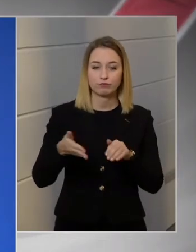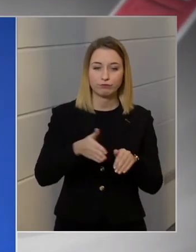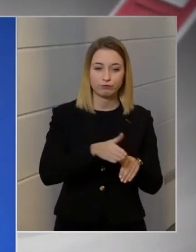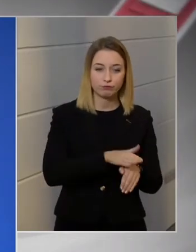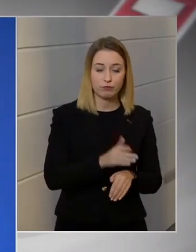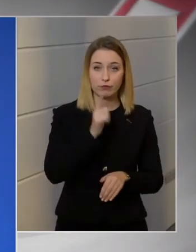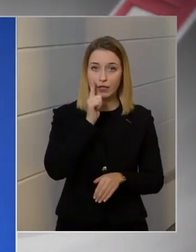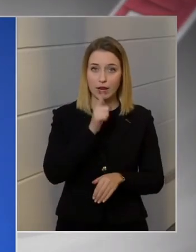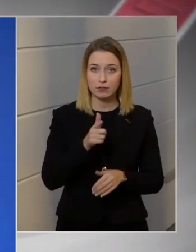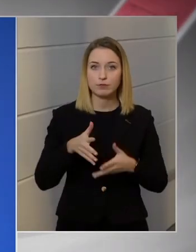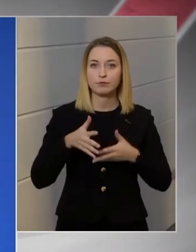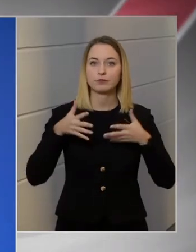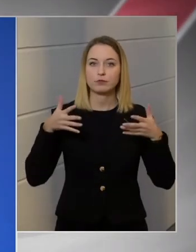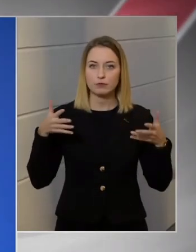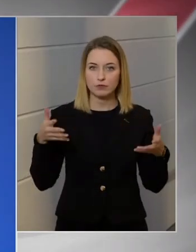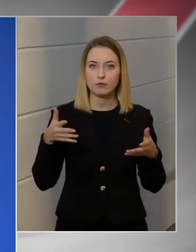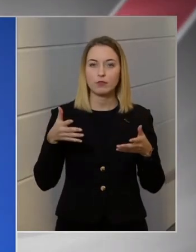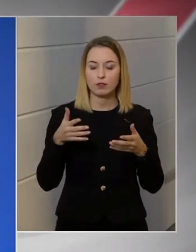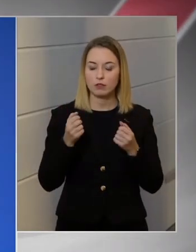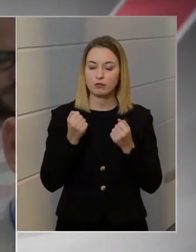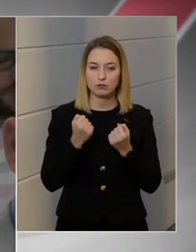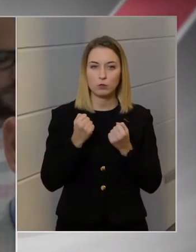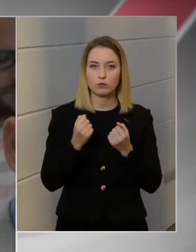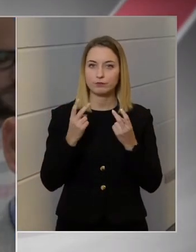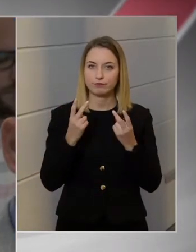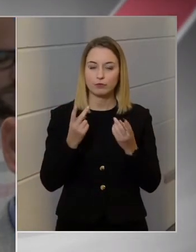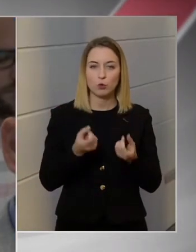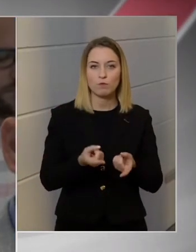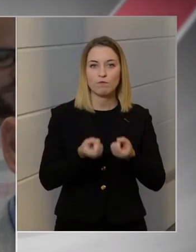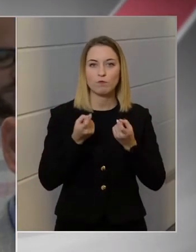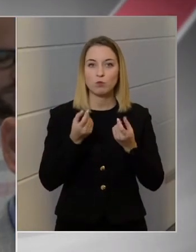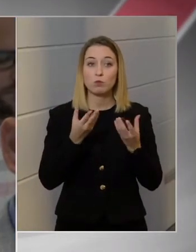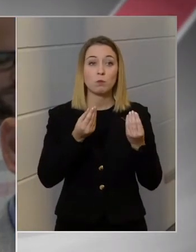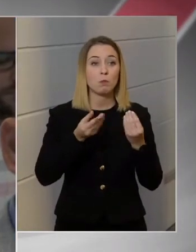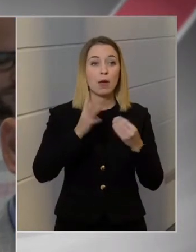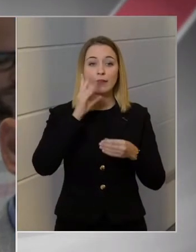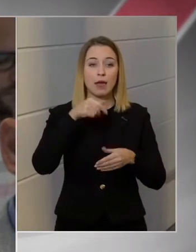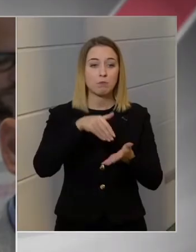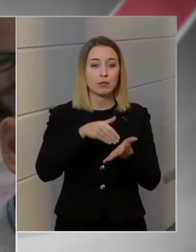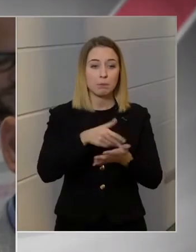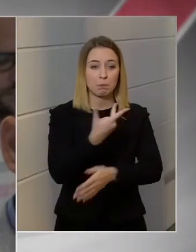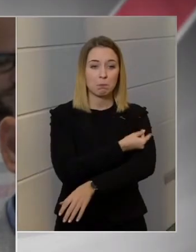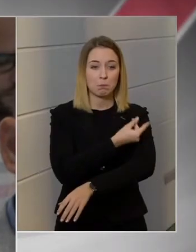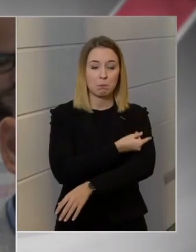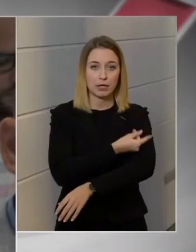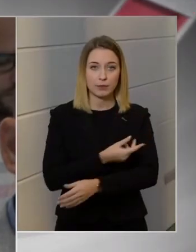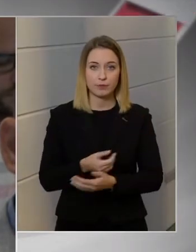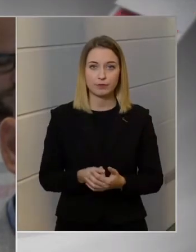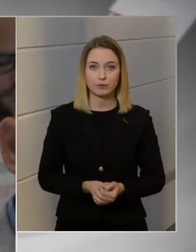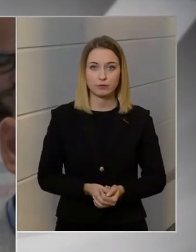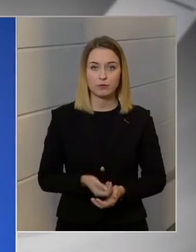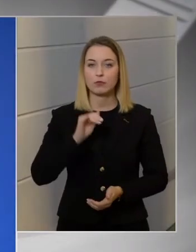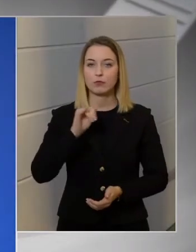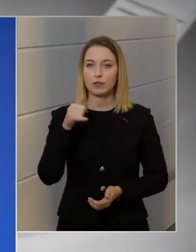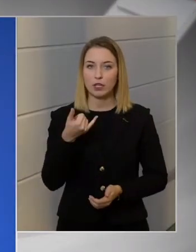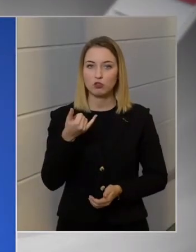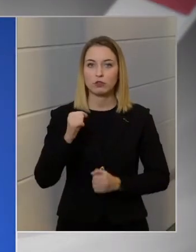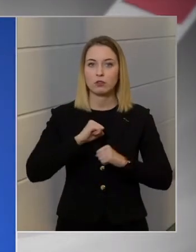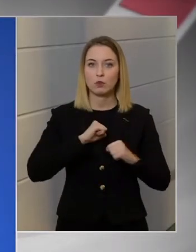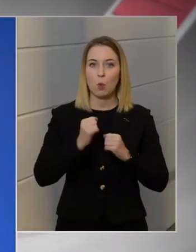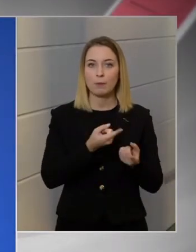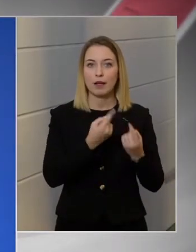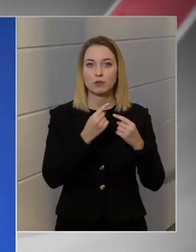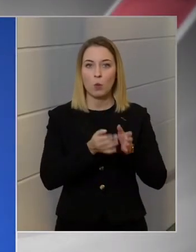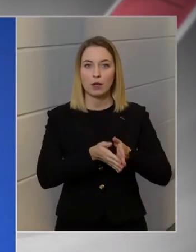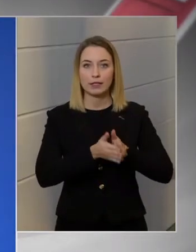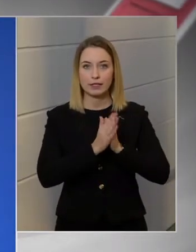az nagyon nagy mértékben függ attól, hogy mennyien oltatják be magukat. És arról nem is beszélve, hogy a kormánytól ezt kérte